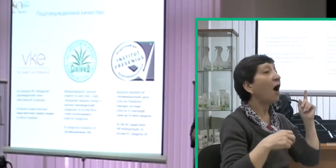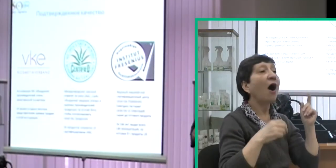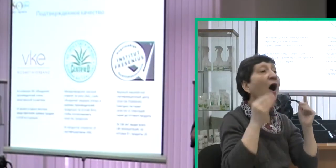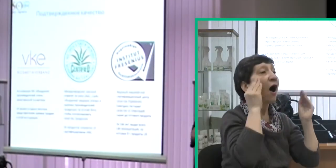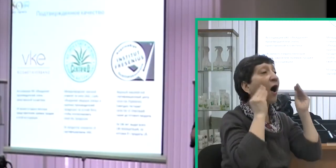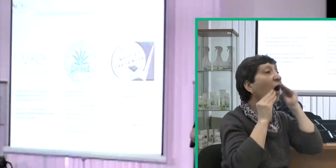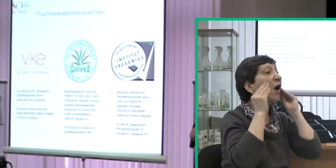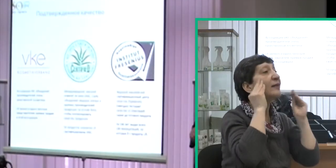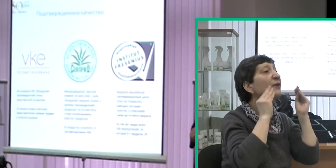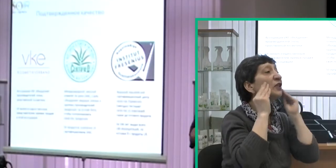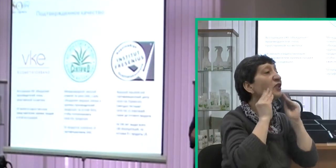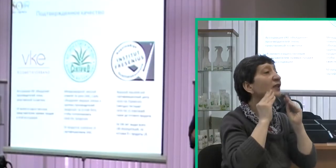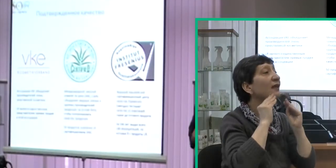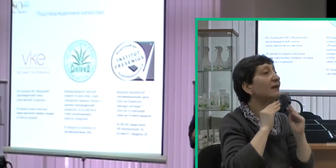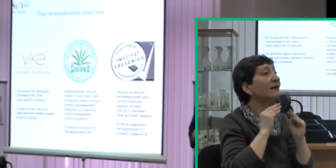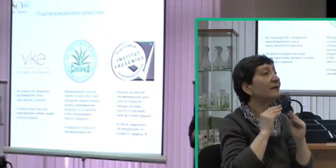Германии.